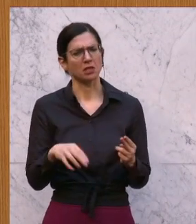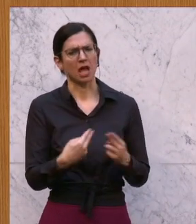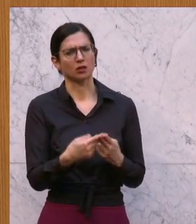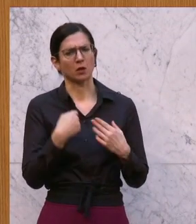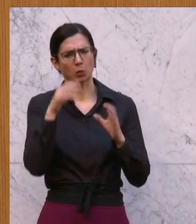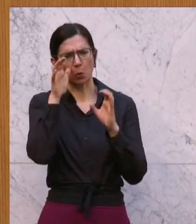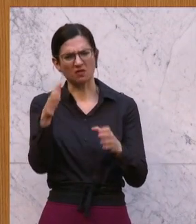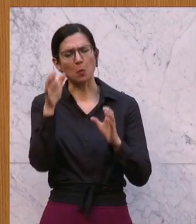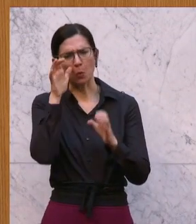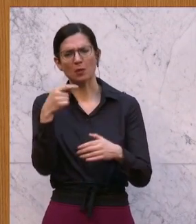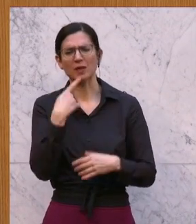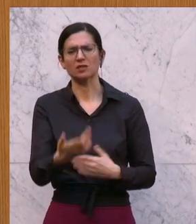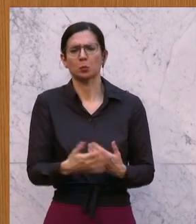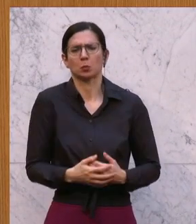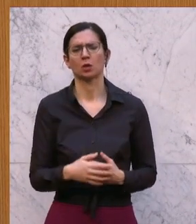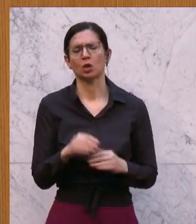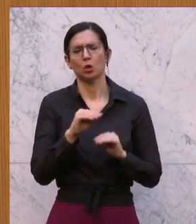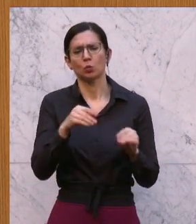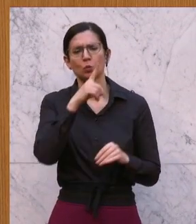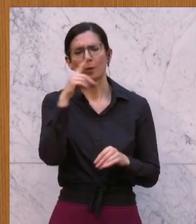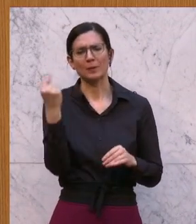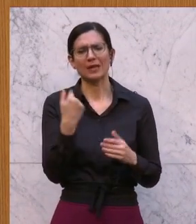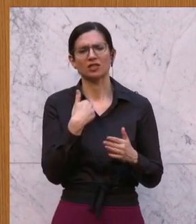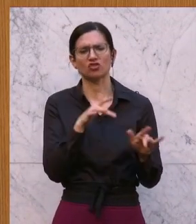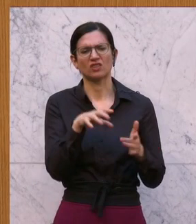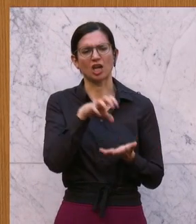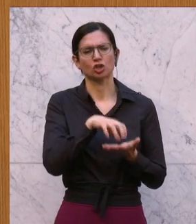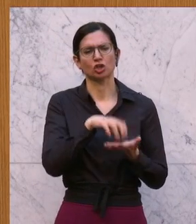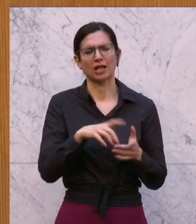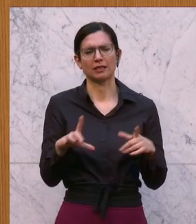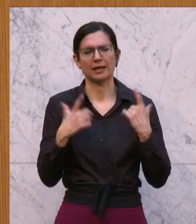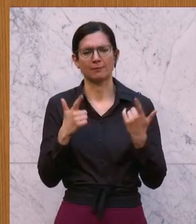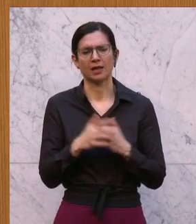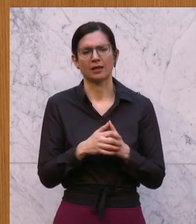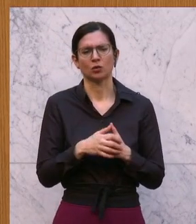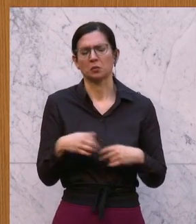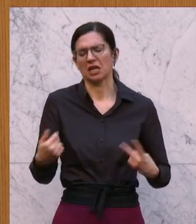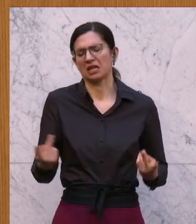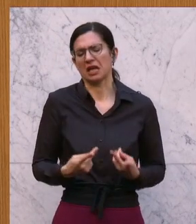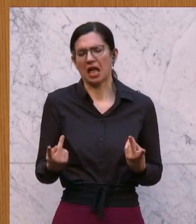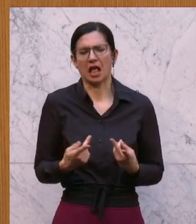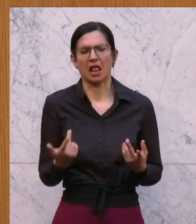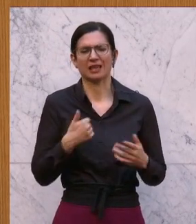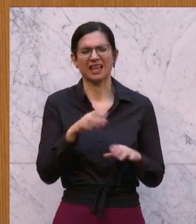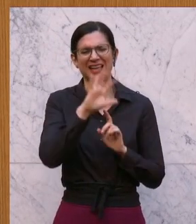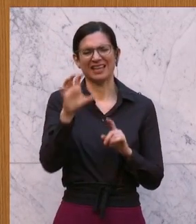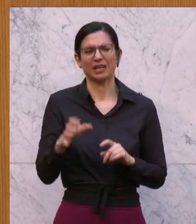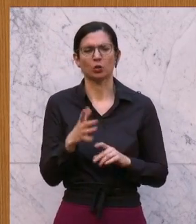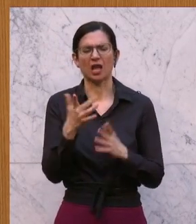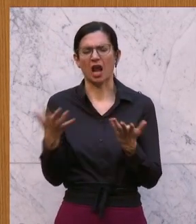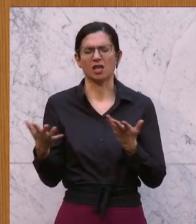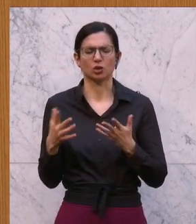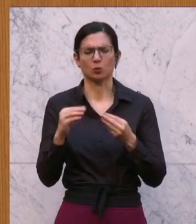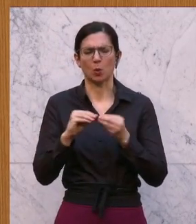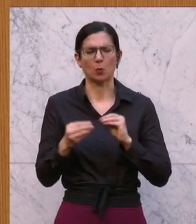ÖVP hat gesagt, das sind doch nur Menschen, die leben in den Städten und die sind uns egal. Das ist ein regionales Problem,